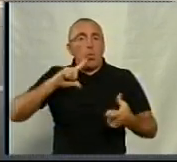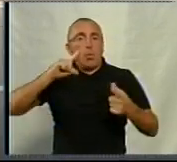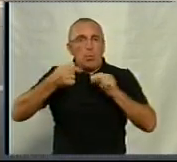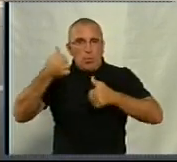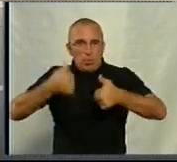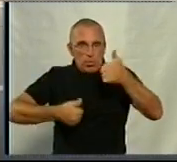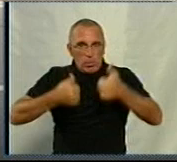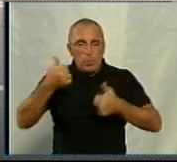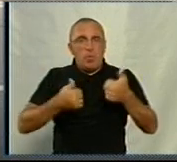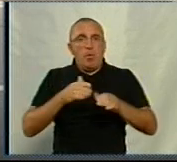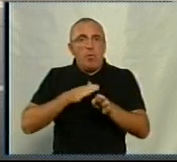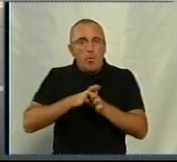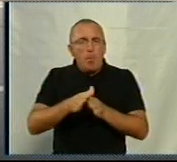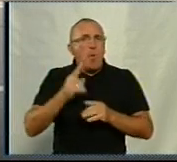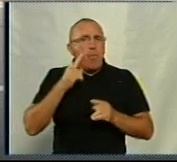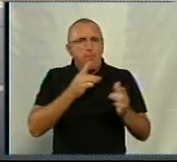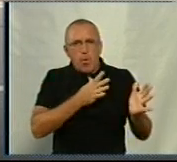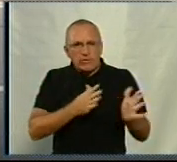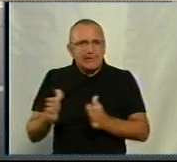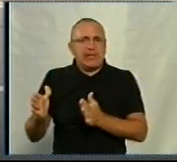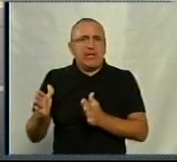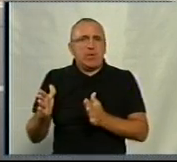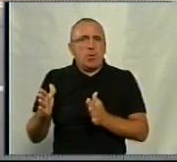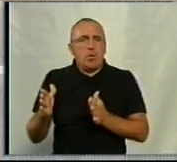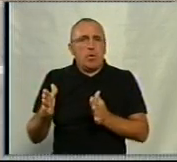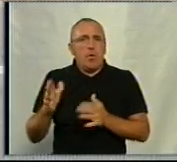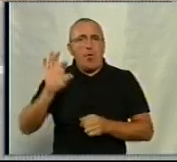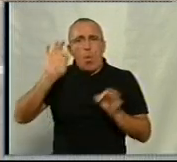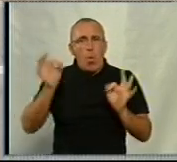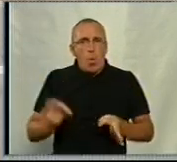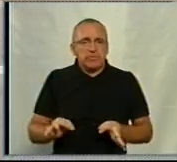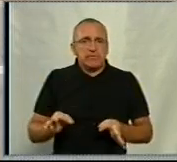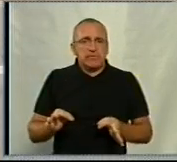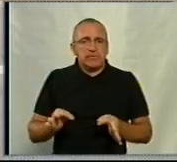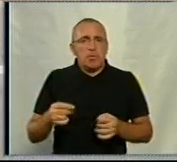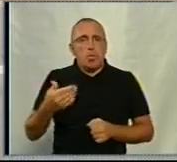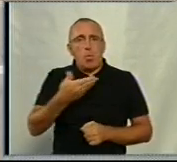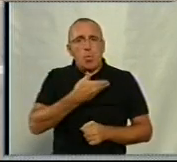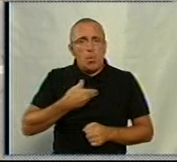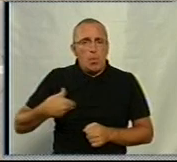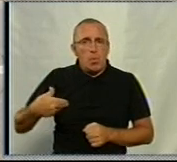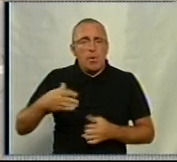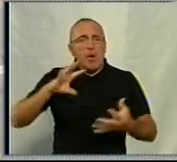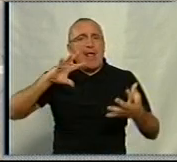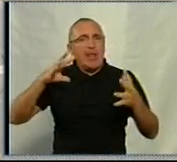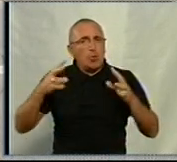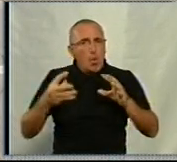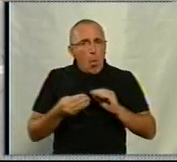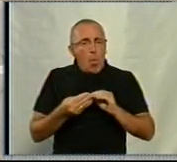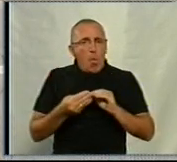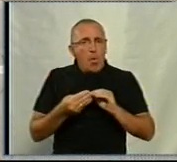проводиться постійно у нас восени. Це у нас ітоговий